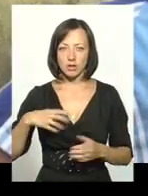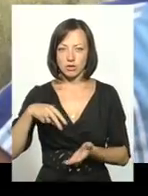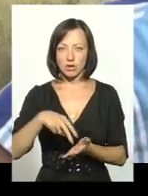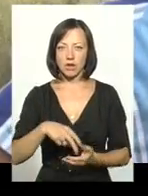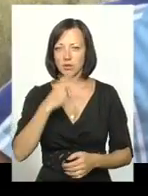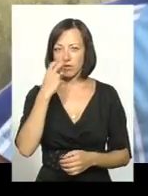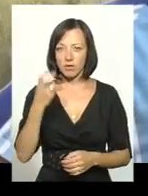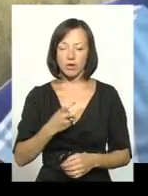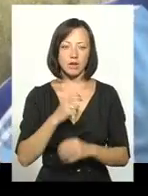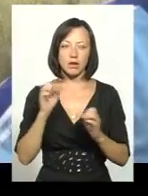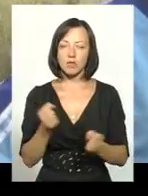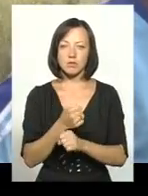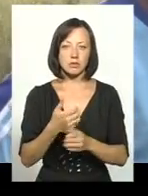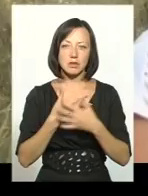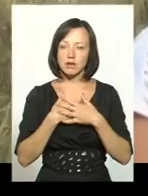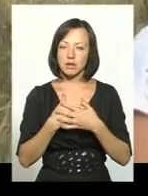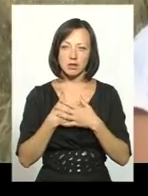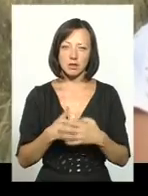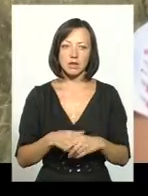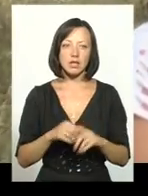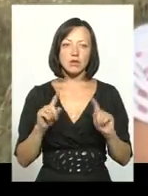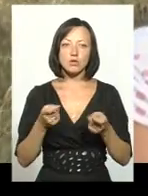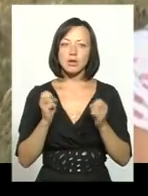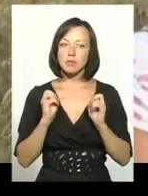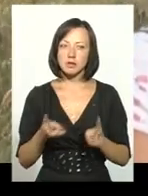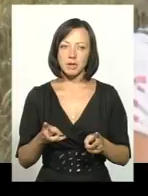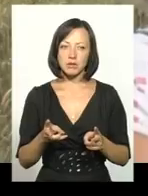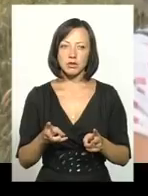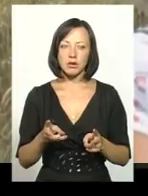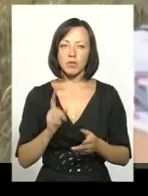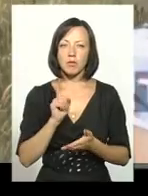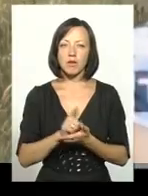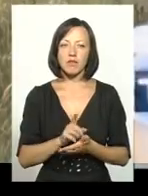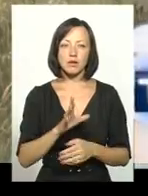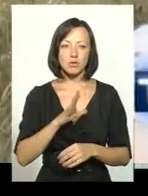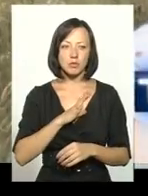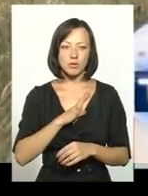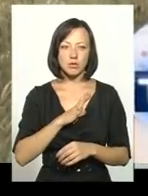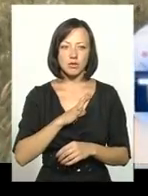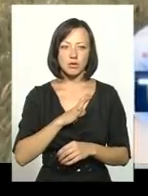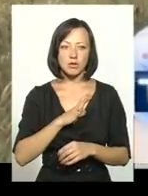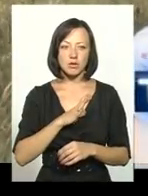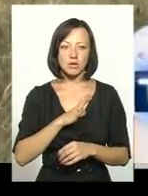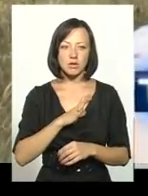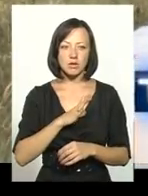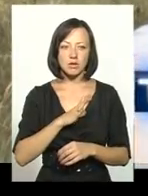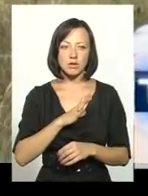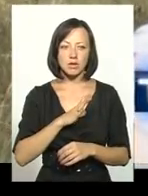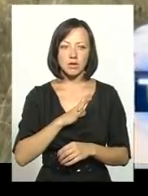як тут така вон, що нема чим дихнути. Це дуже небезпечно. Воно повинно бути віддалене від